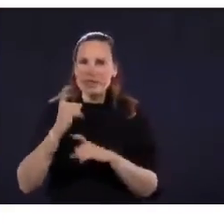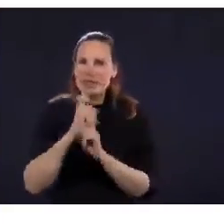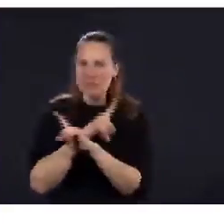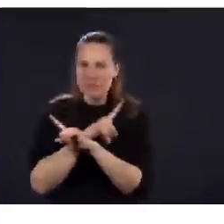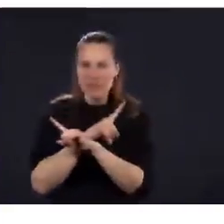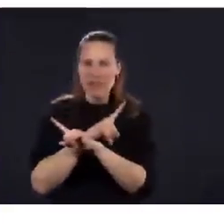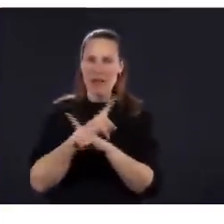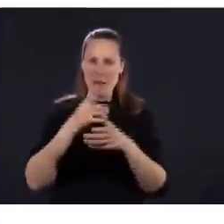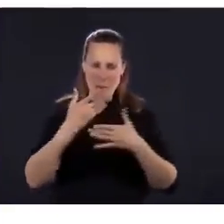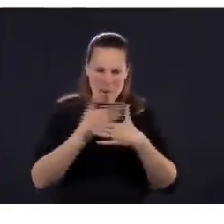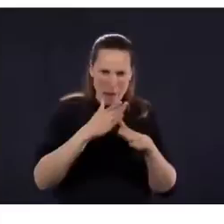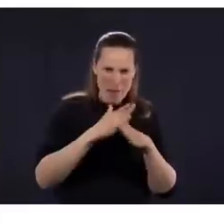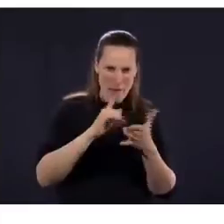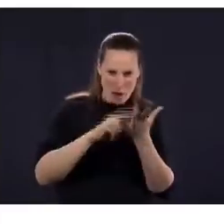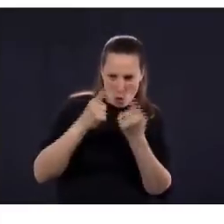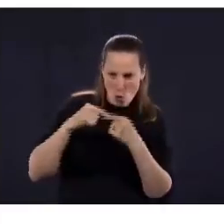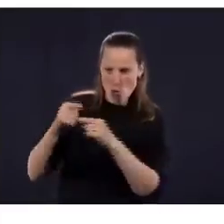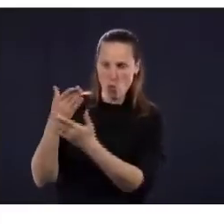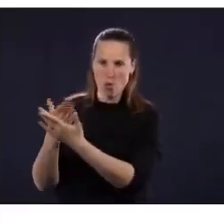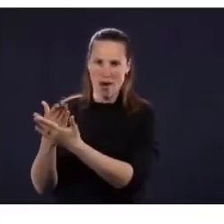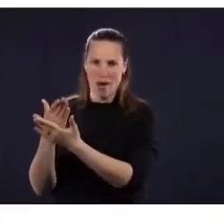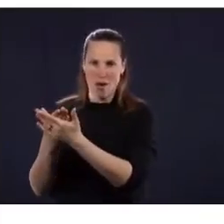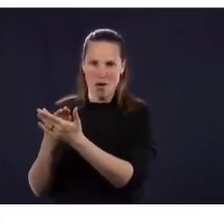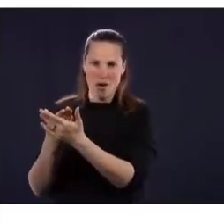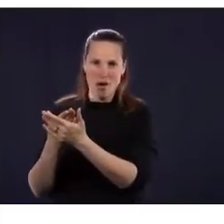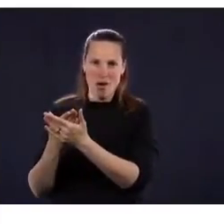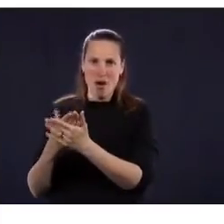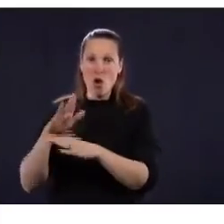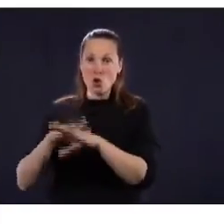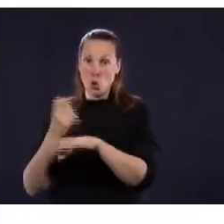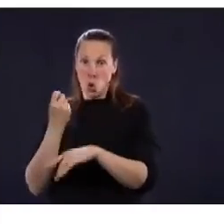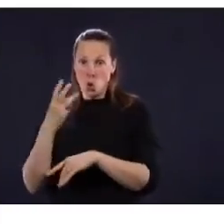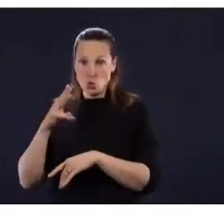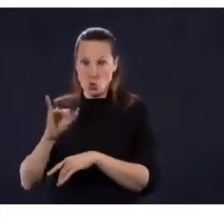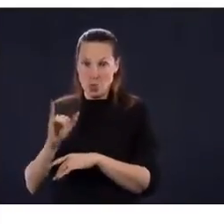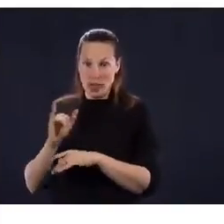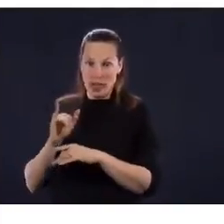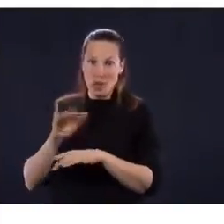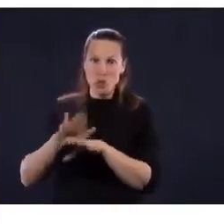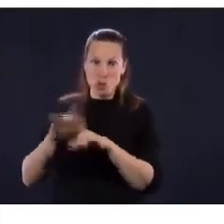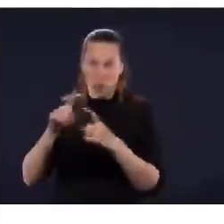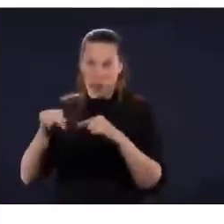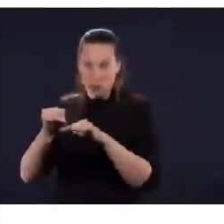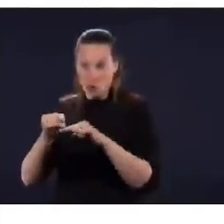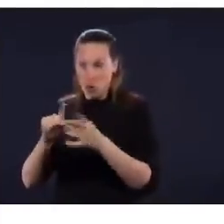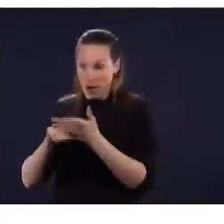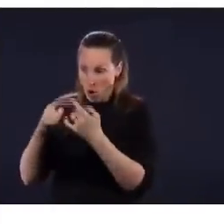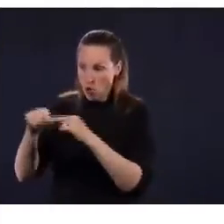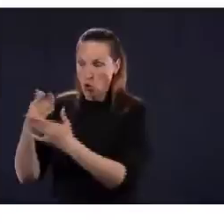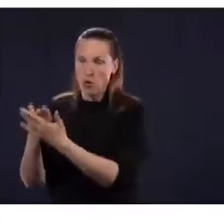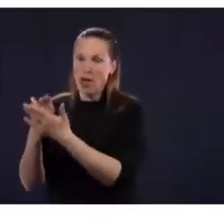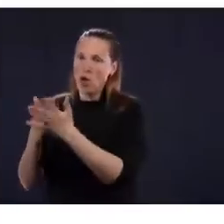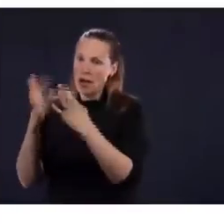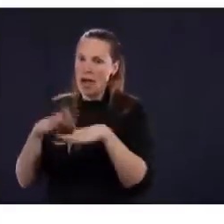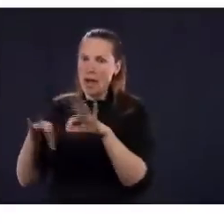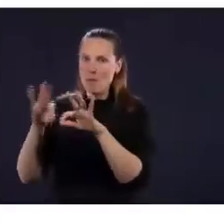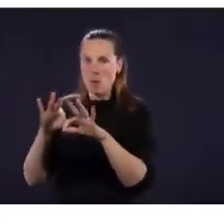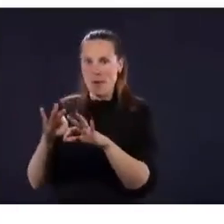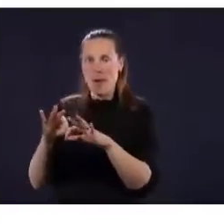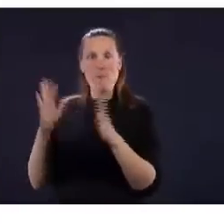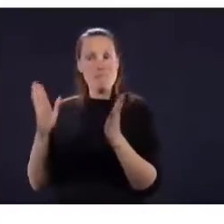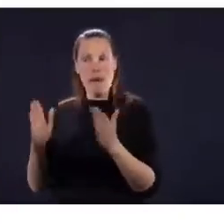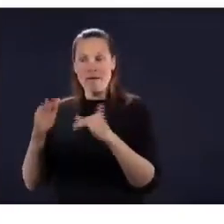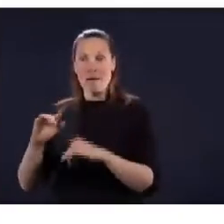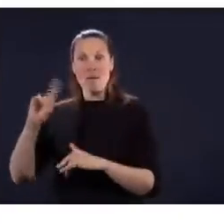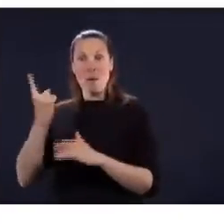de préparer. Évidemment, il y a des enseignants qui ont plus de 60 ans, donc on leur demande de ne